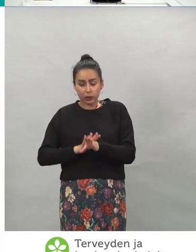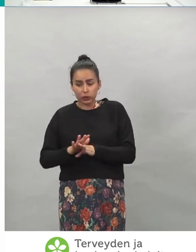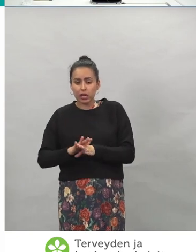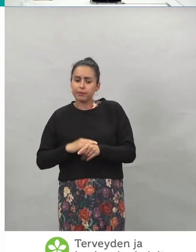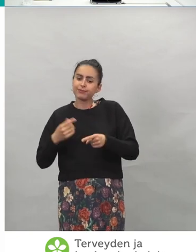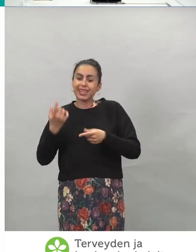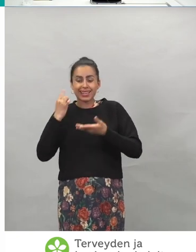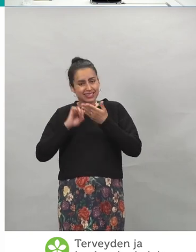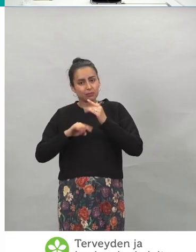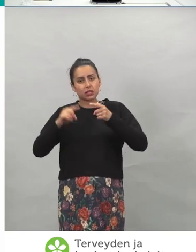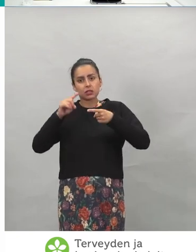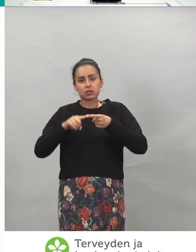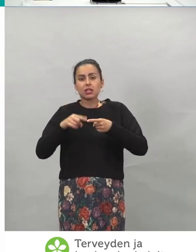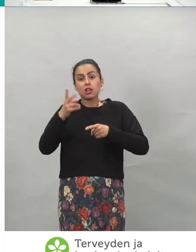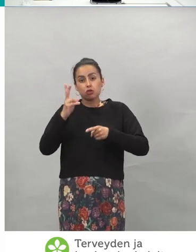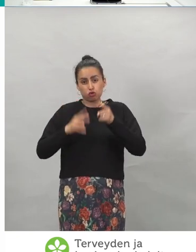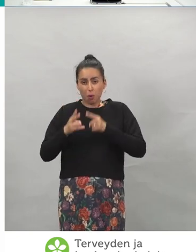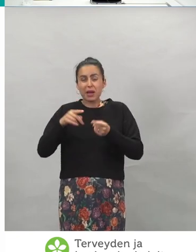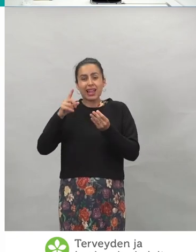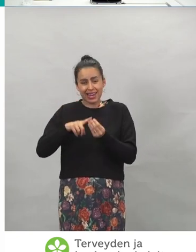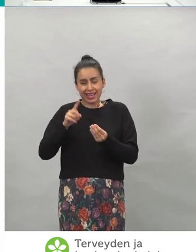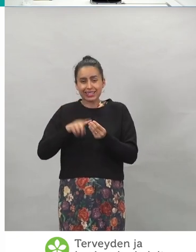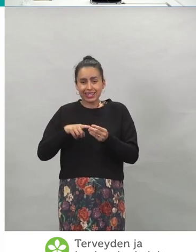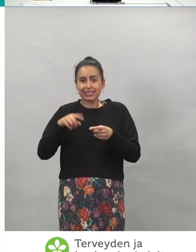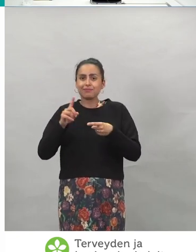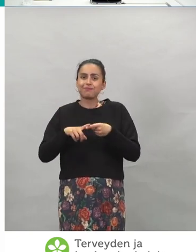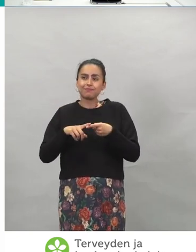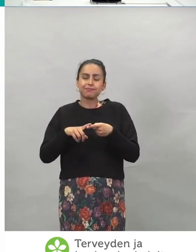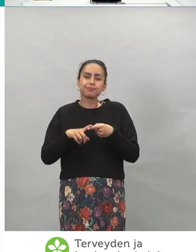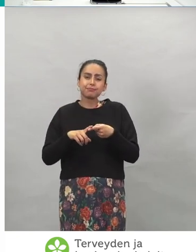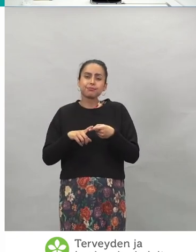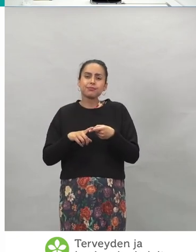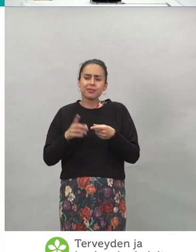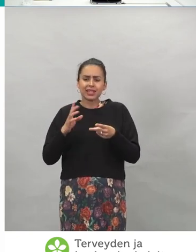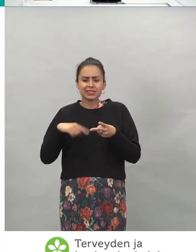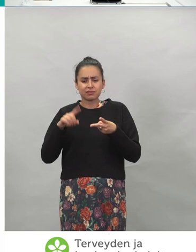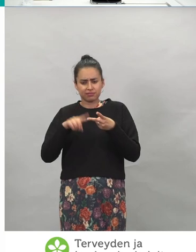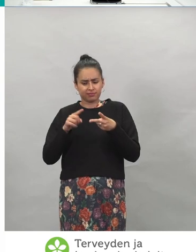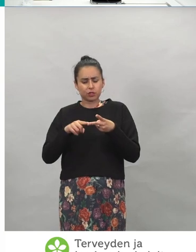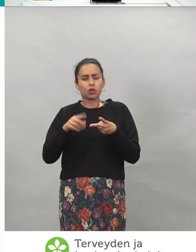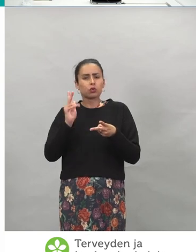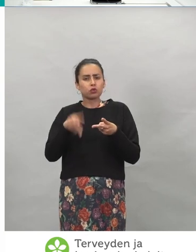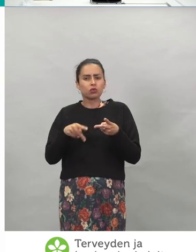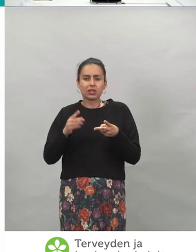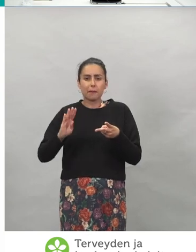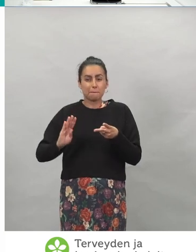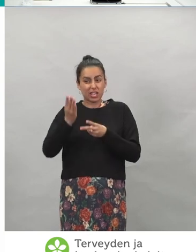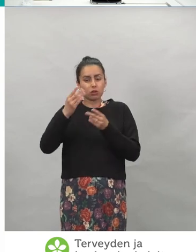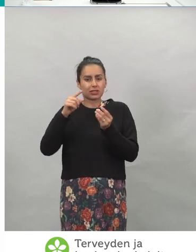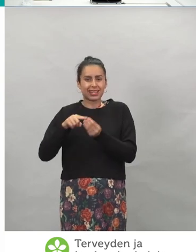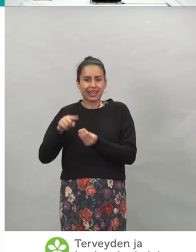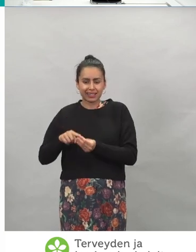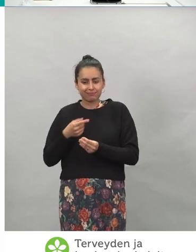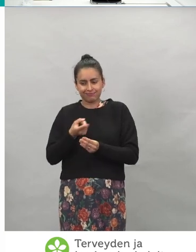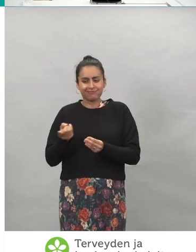esimerkiksi syöpälääkkeet. Paljon on kysytty, miten on biologiset lääkkeitä, joita käytetään erilaisiin